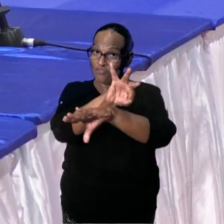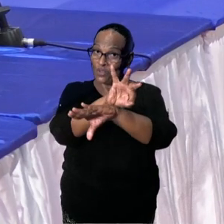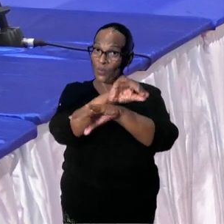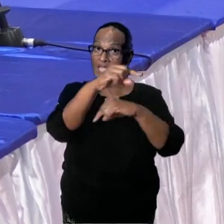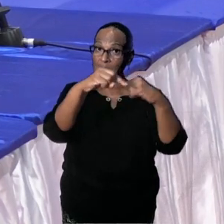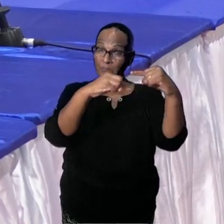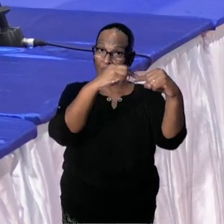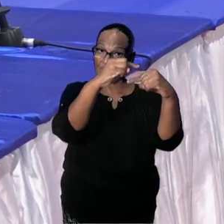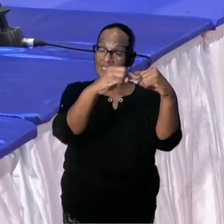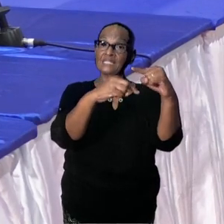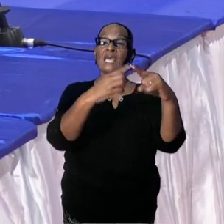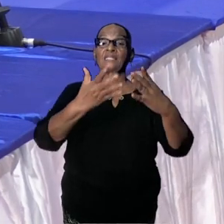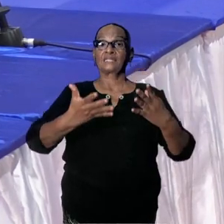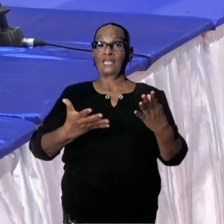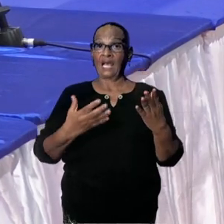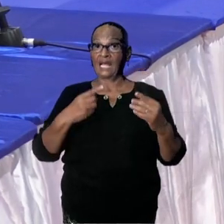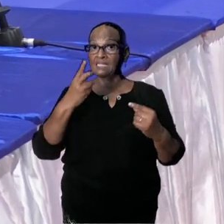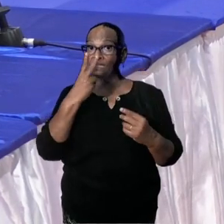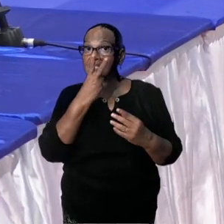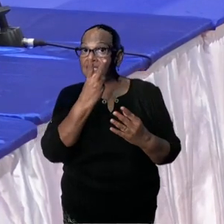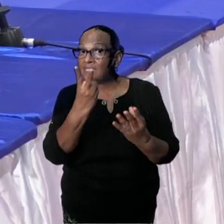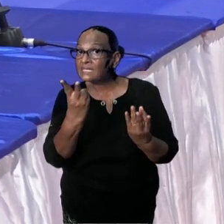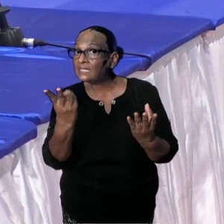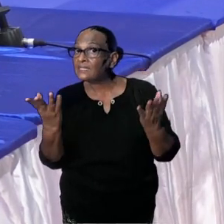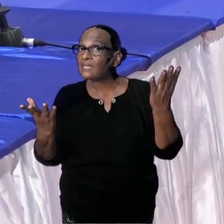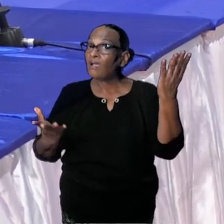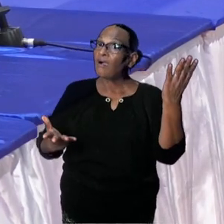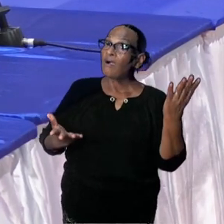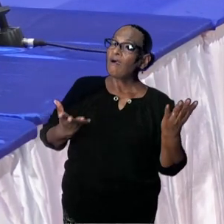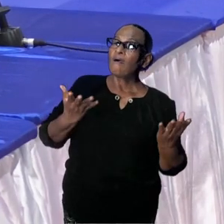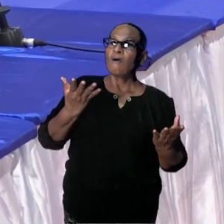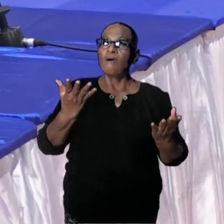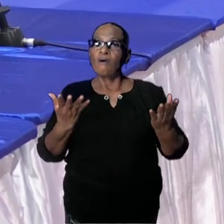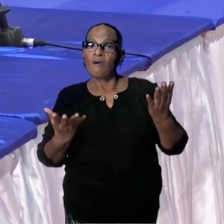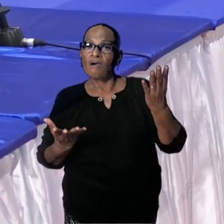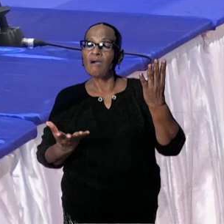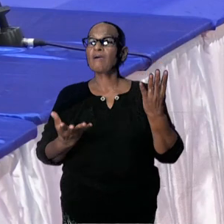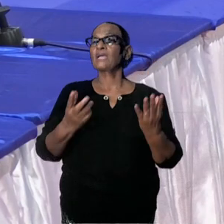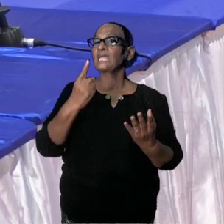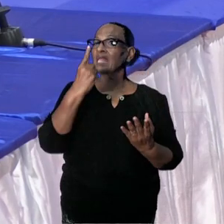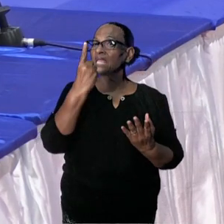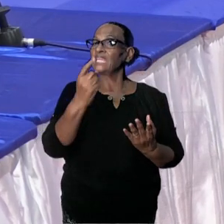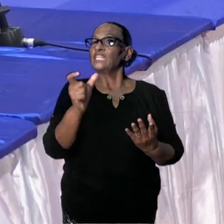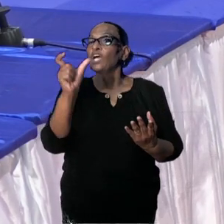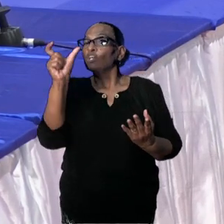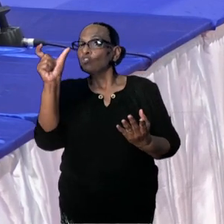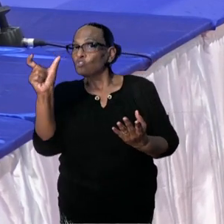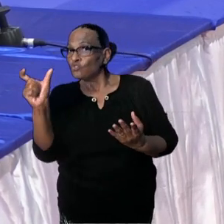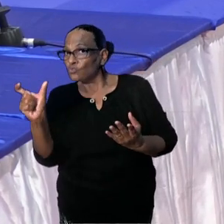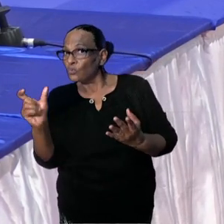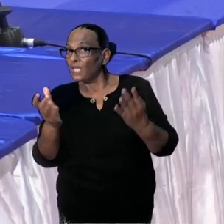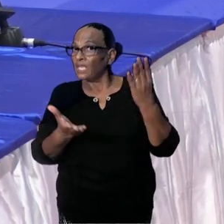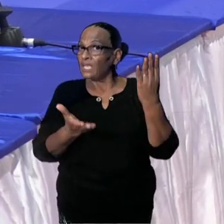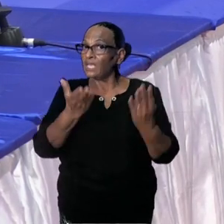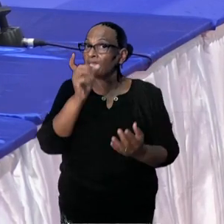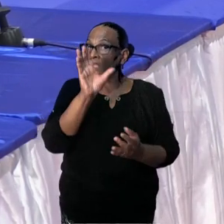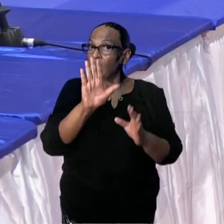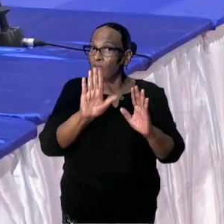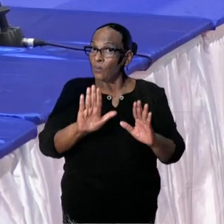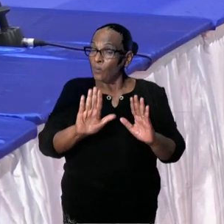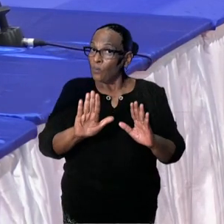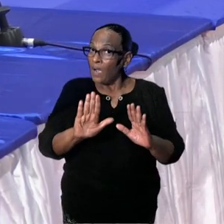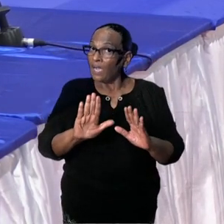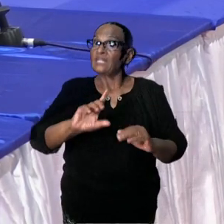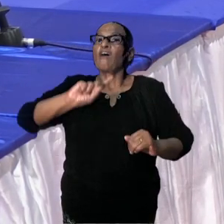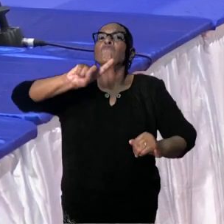de trend zal over één tot twee weken besloten worden het vervolgonderwijs op te starten.